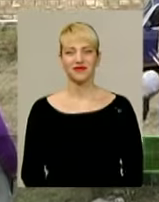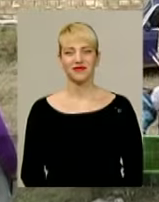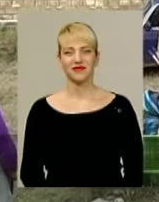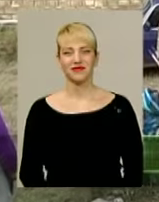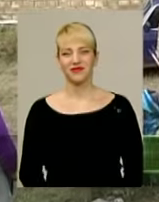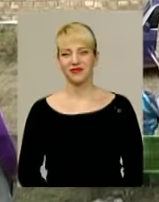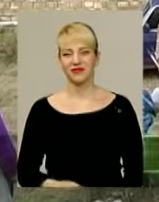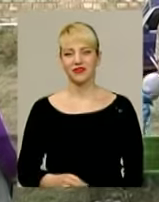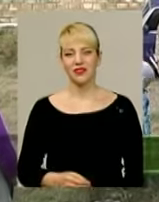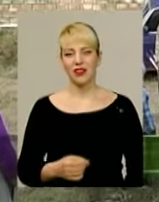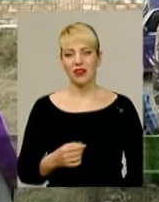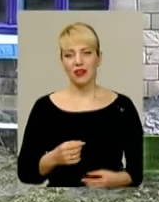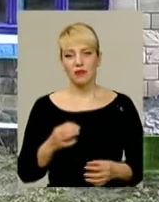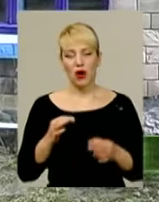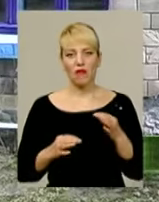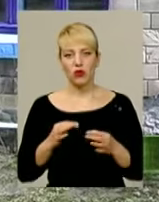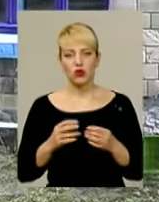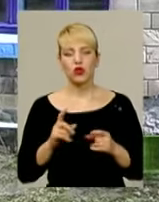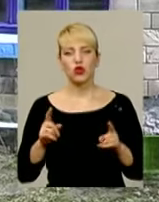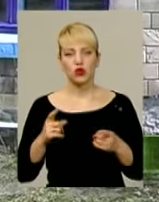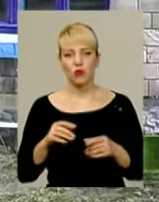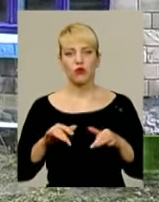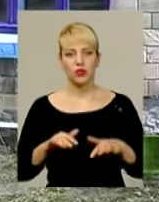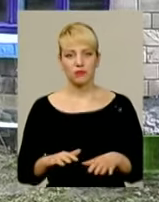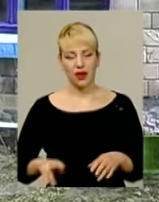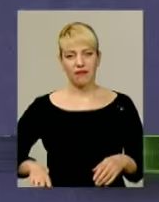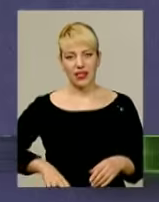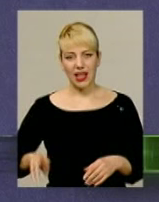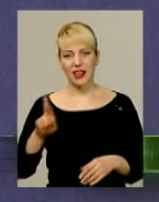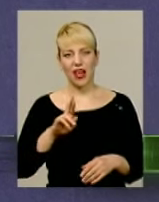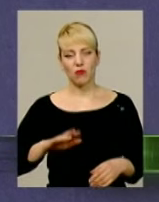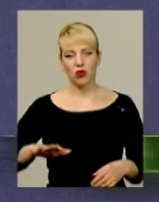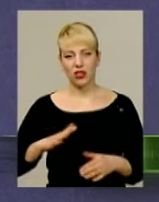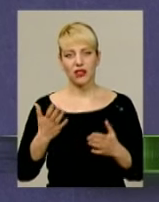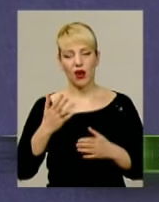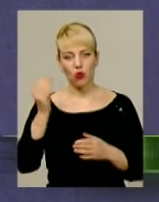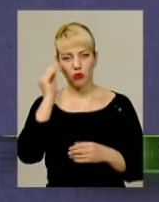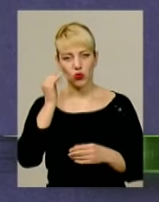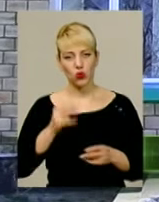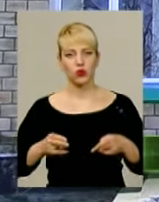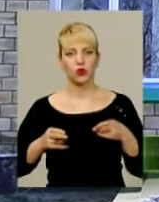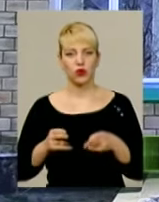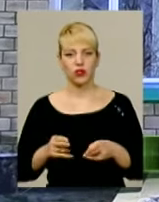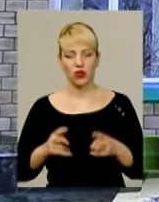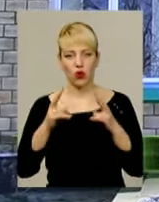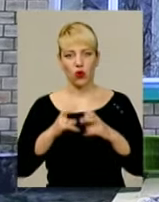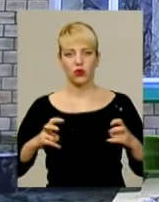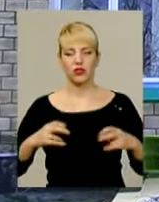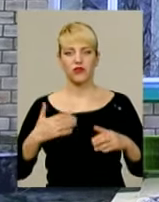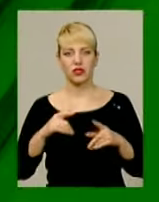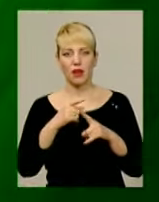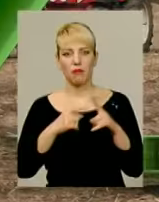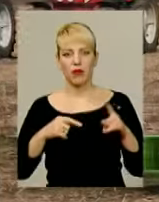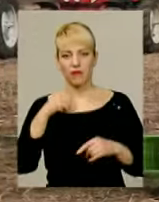Гуманне правосуддя або чому справу директора з Ярмолинеччини, якого підозрюють у злодійстві, розслідують вже півроку.